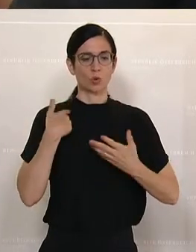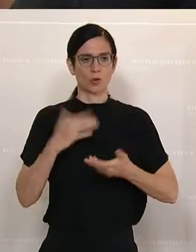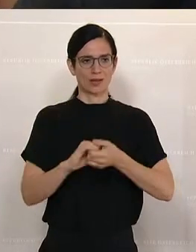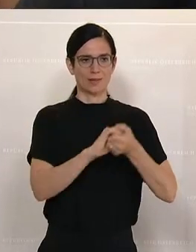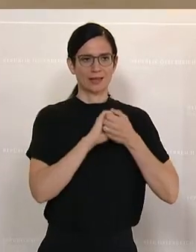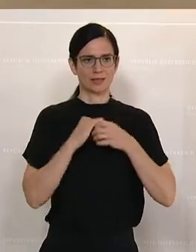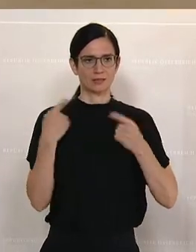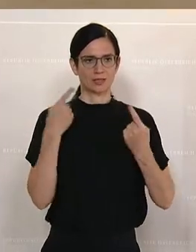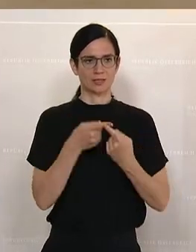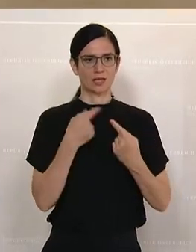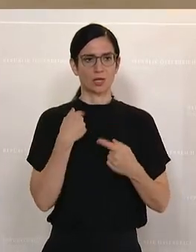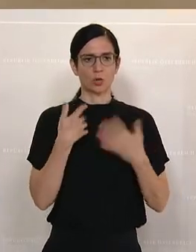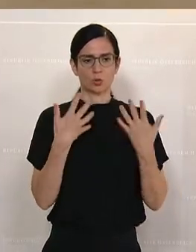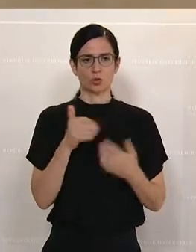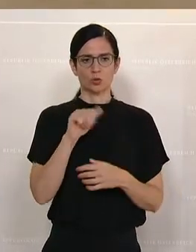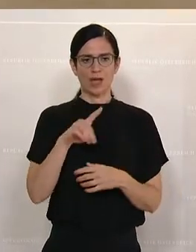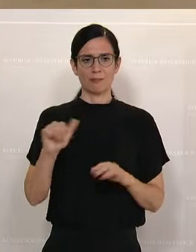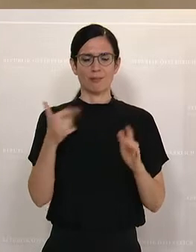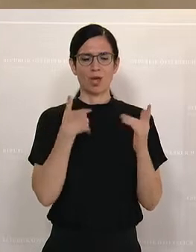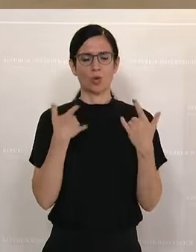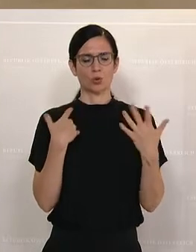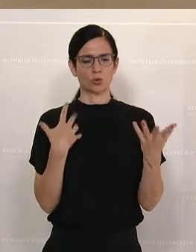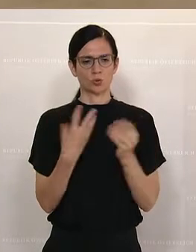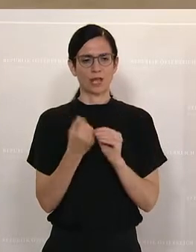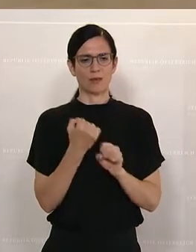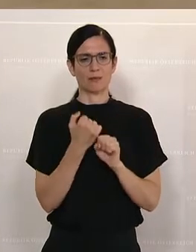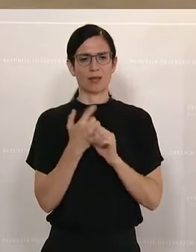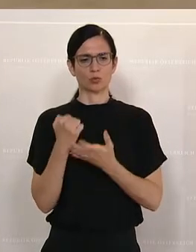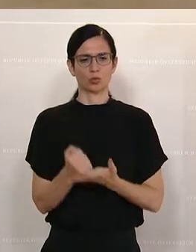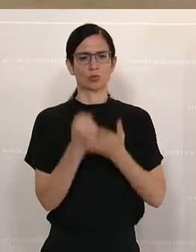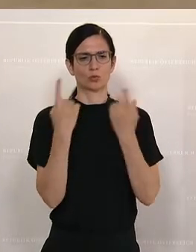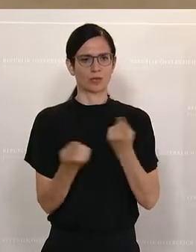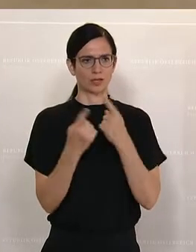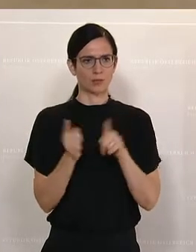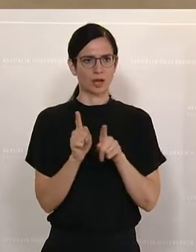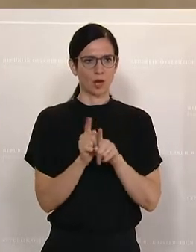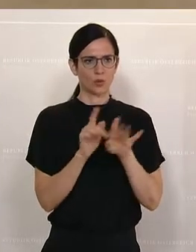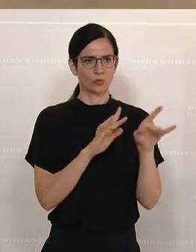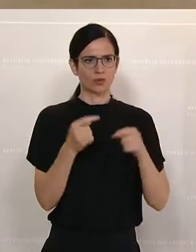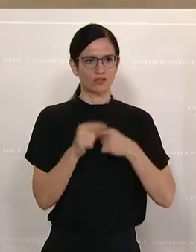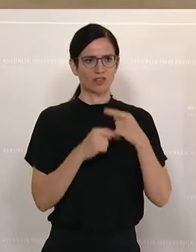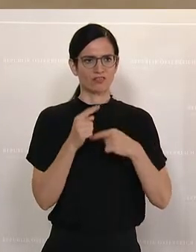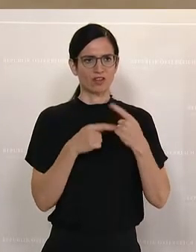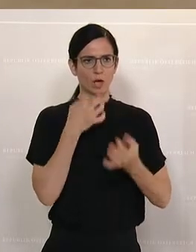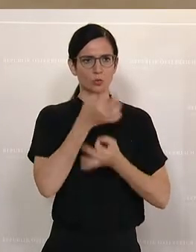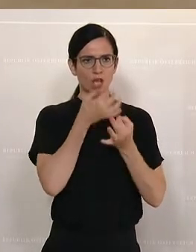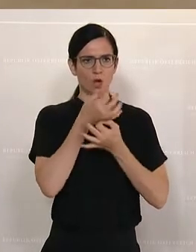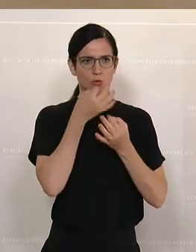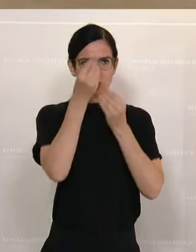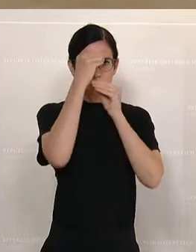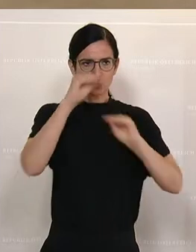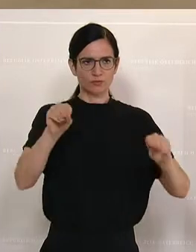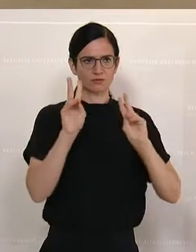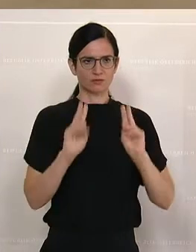Und da unterstützt die APA gemeinsam und sie unterstützt auch unsere Betriebe, indem sie Verfahrensauskunft geben können. Das ist ein